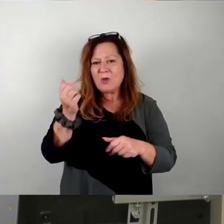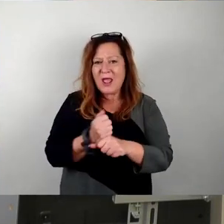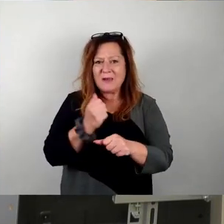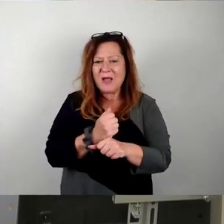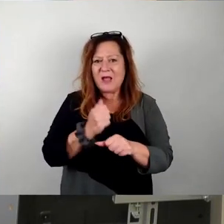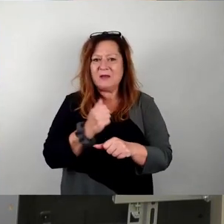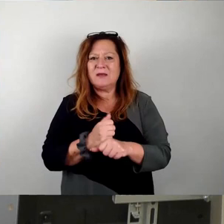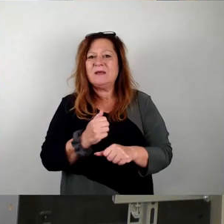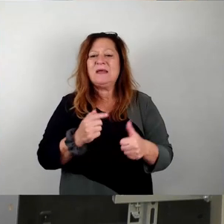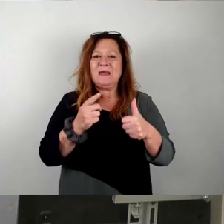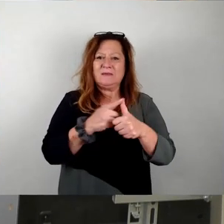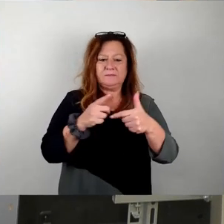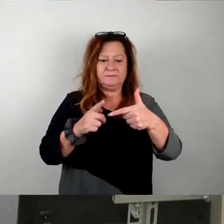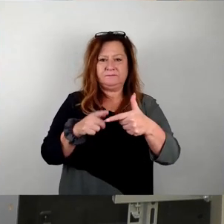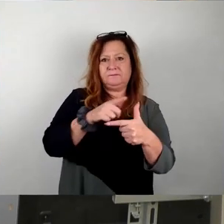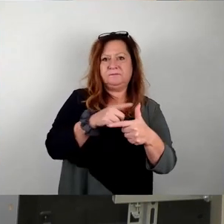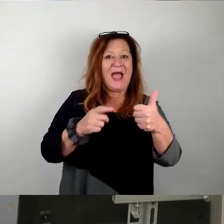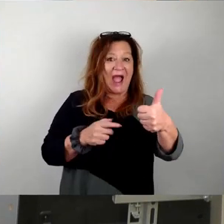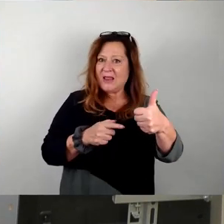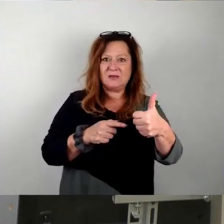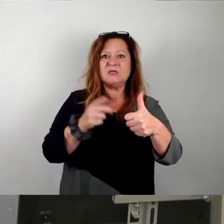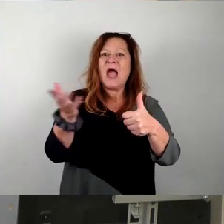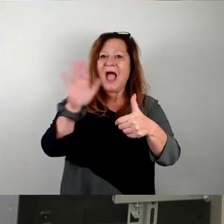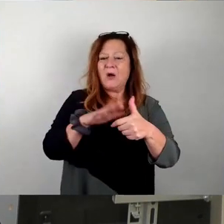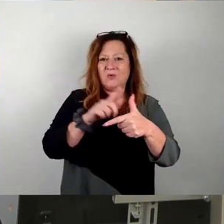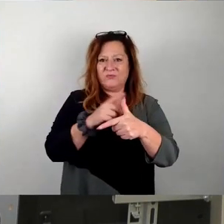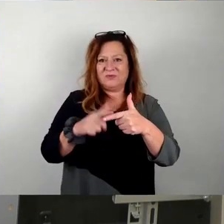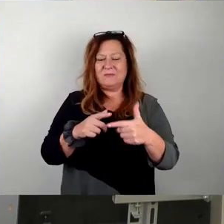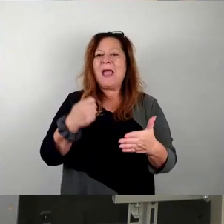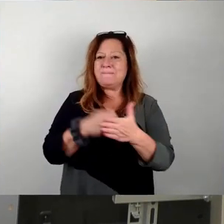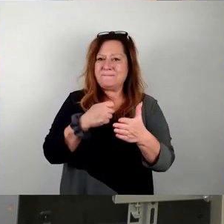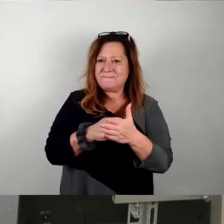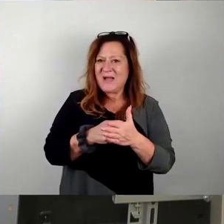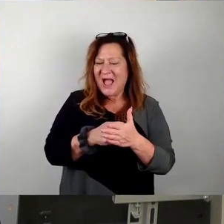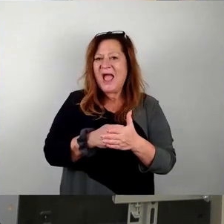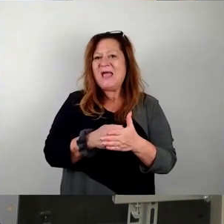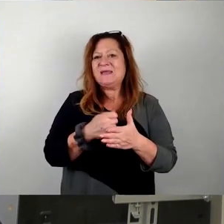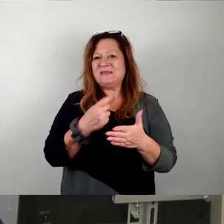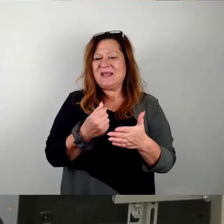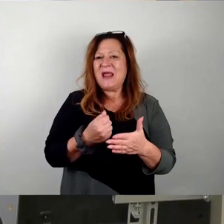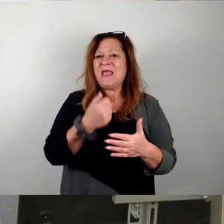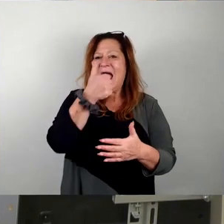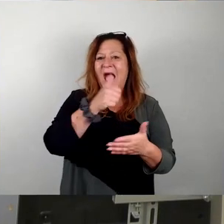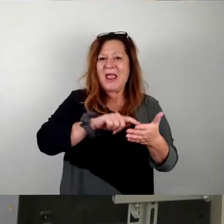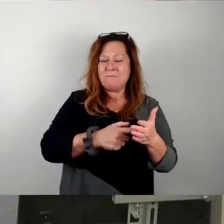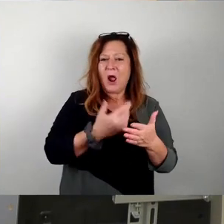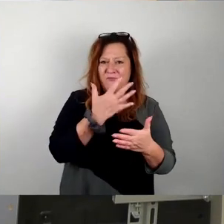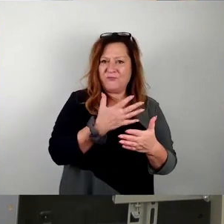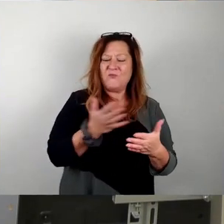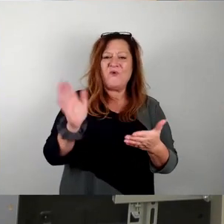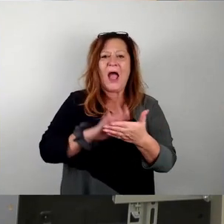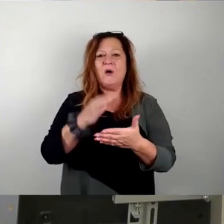deutsche und einen für tschechische Lyrik. Das Preisgeld wird von 1x5 auf 2x7.500 angehoben. Das finde ich gut.